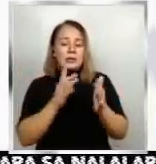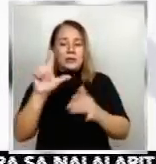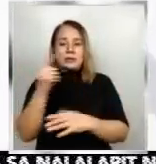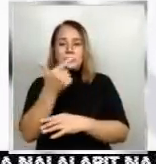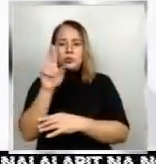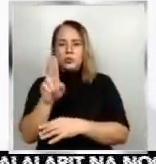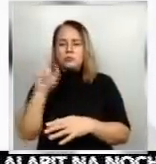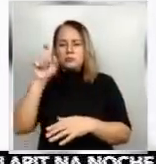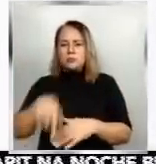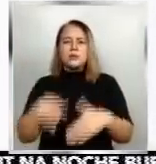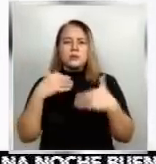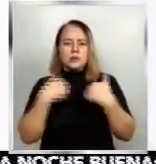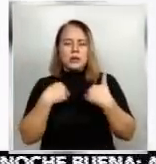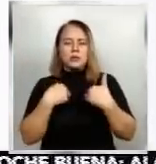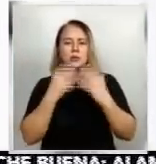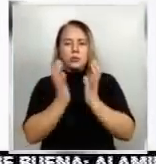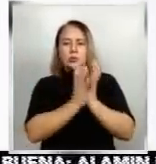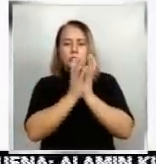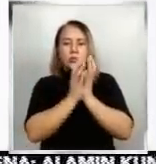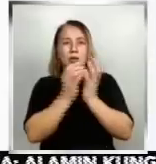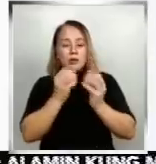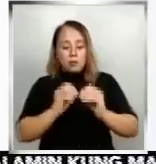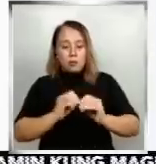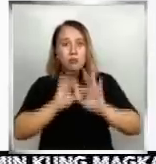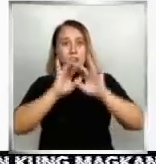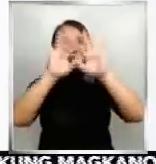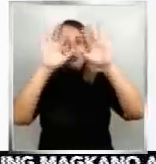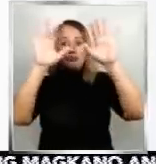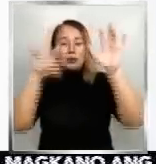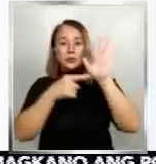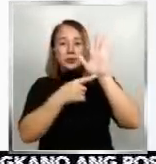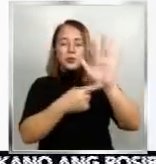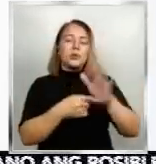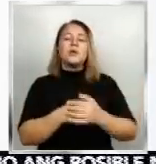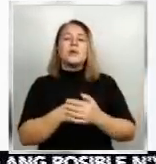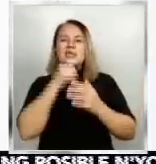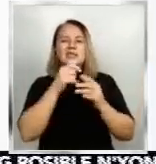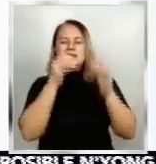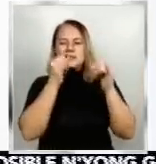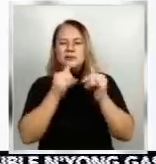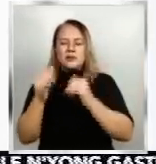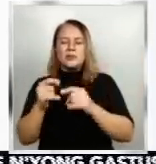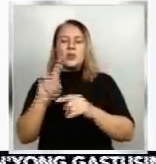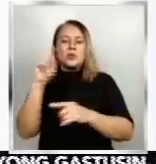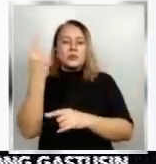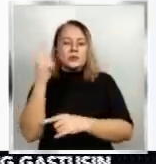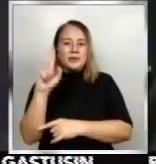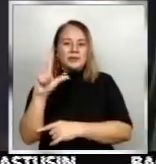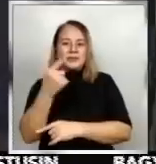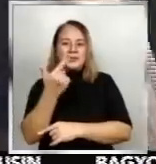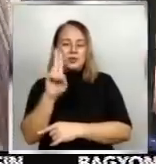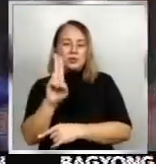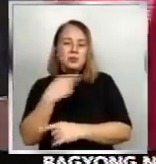ng community fireworks display, but they didn't prohibit yung individual except for the LGU kung ibabal niya sa area